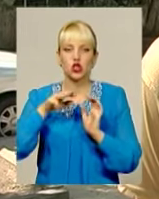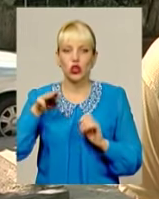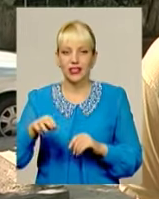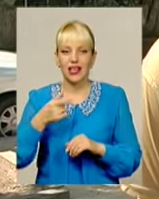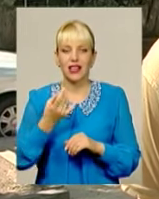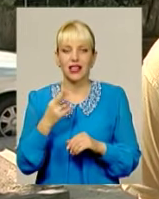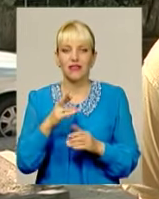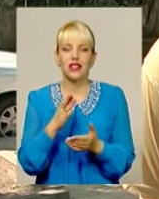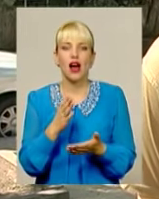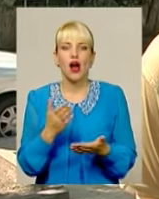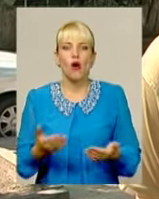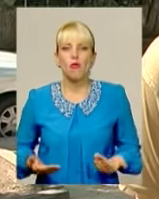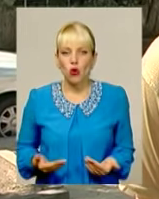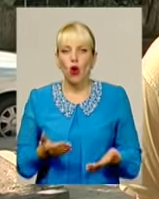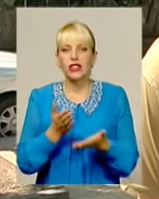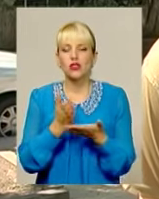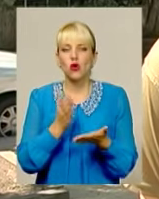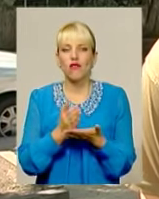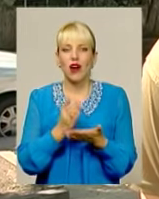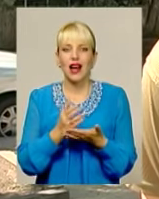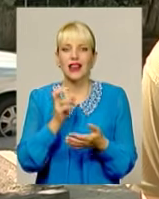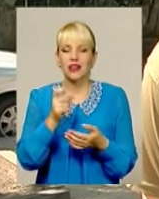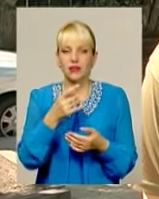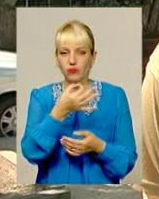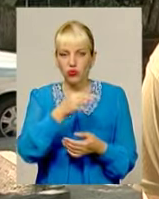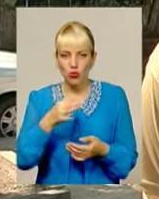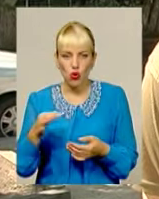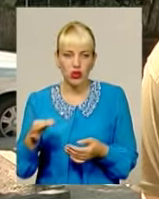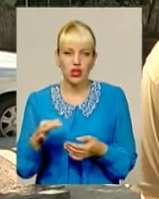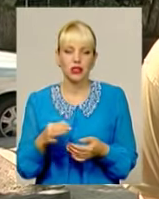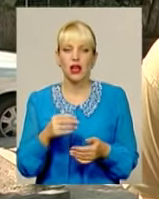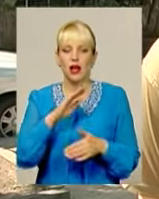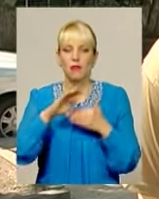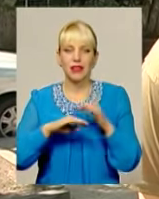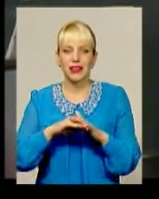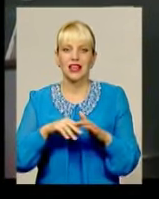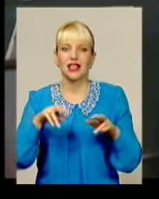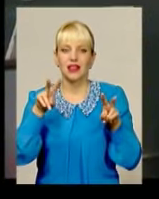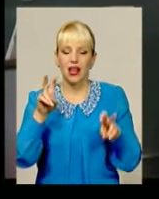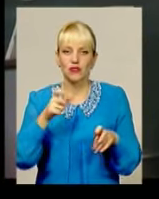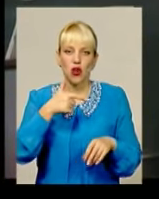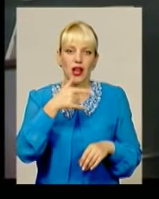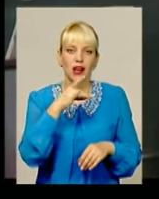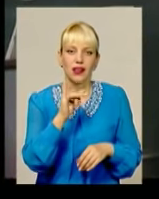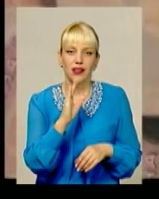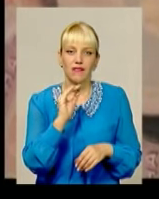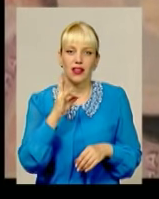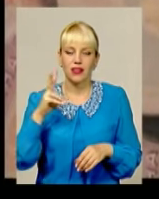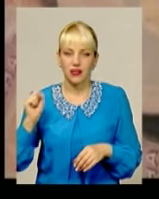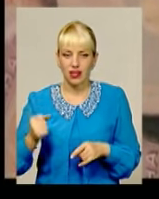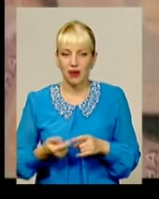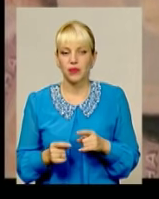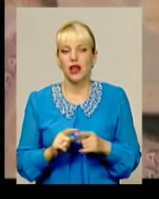проіснувала в якості одиниці монетної дваги під назвою гривенка. У вигляді купюр гривня